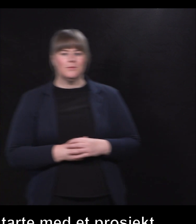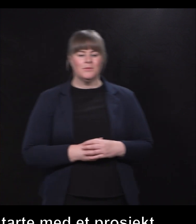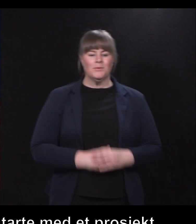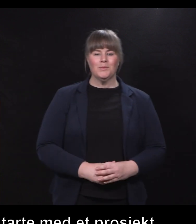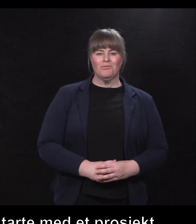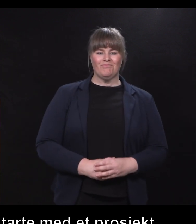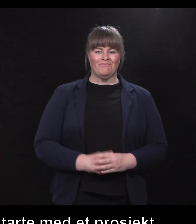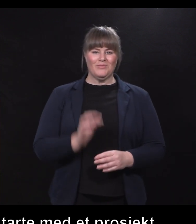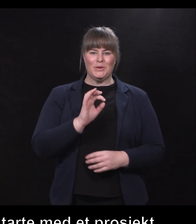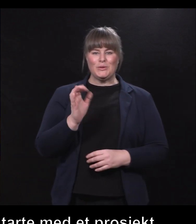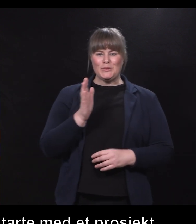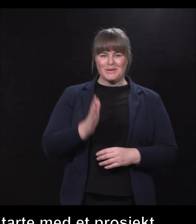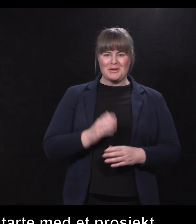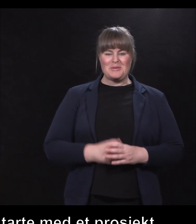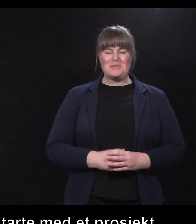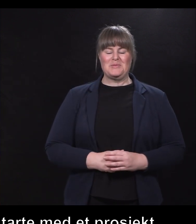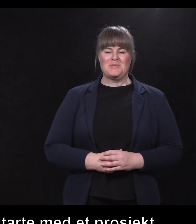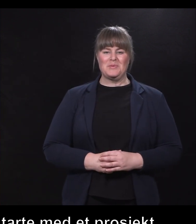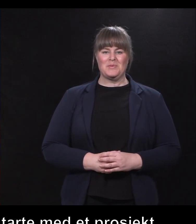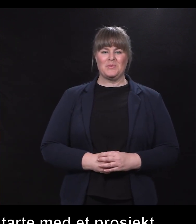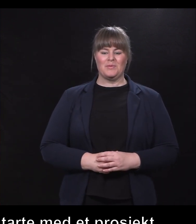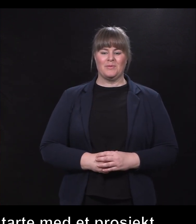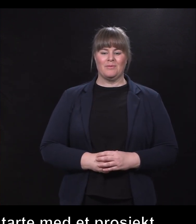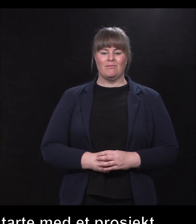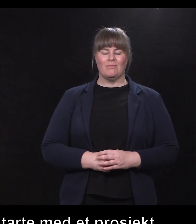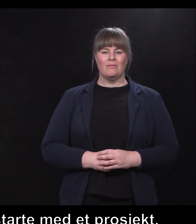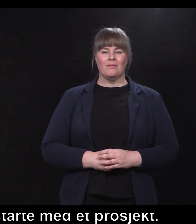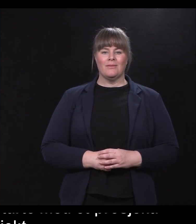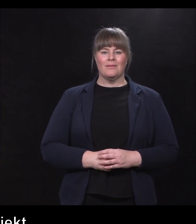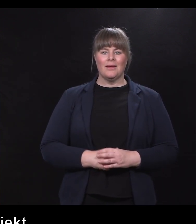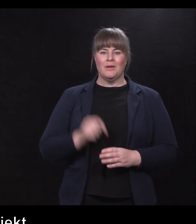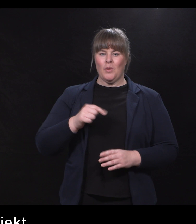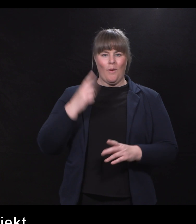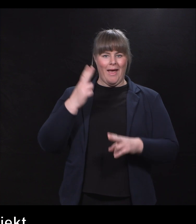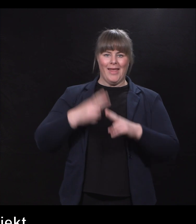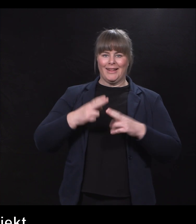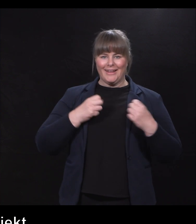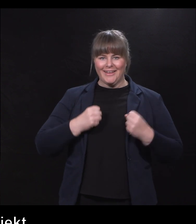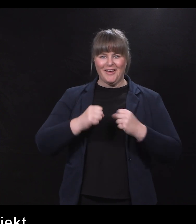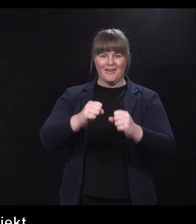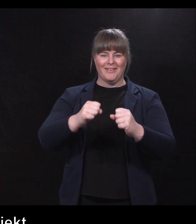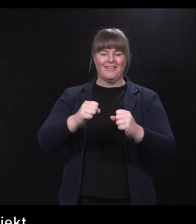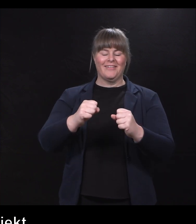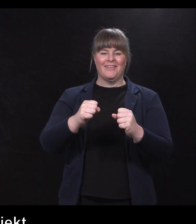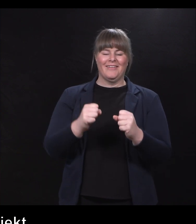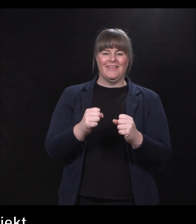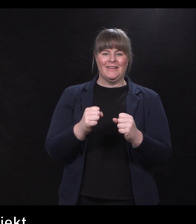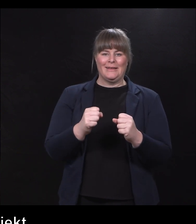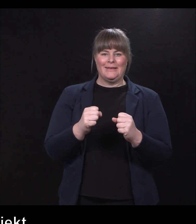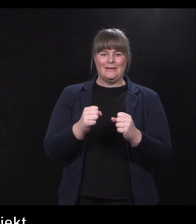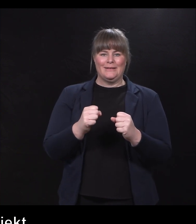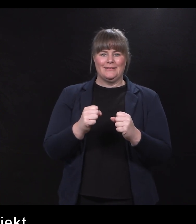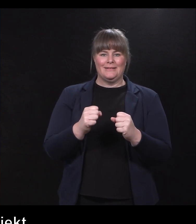Så, da er vi endelig i gang. Vi har nå 12 studenter som studerer vernepeie,